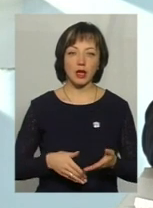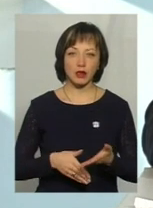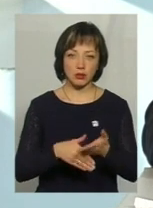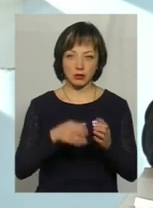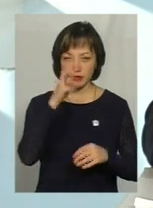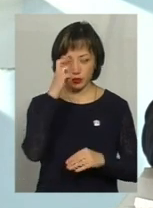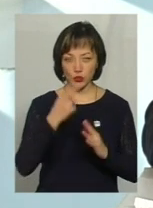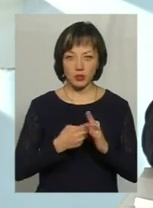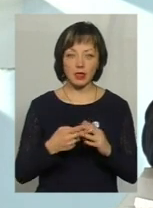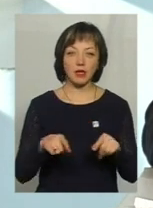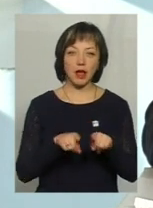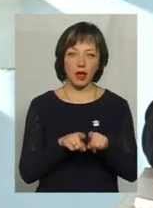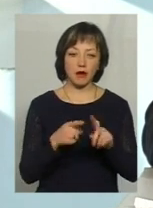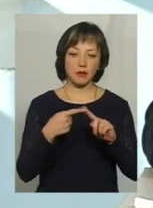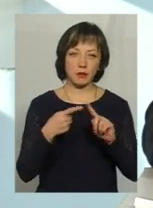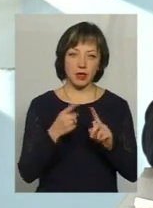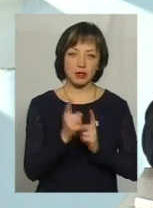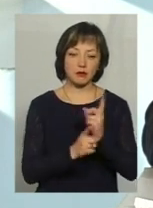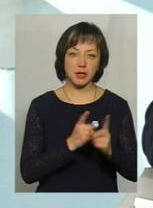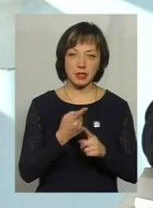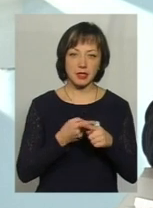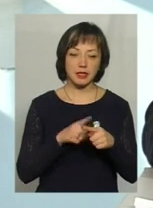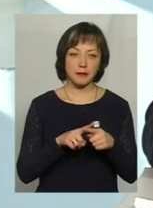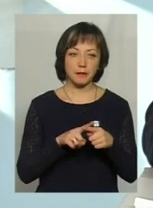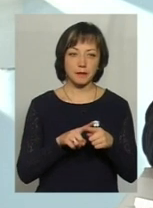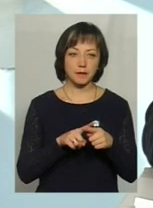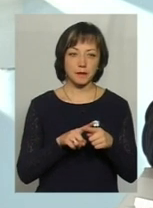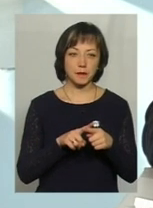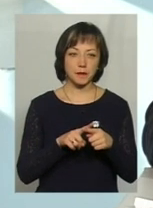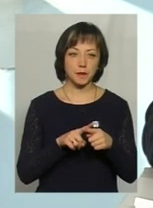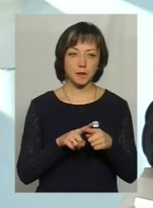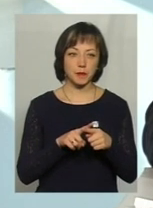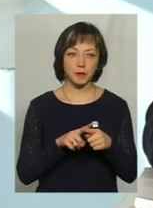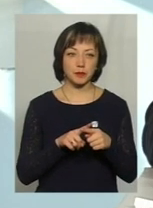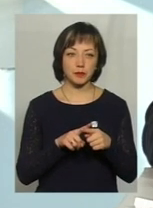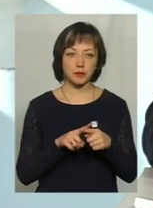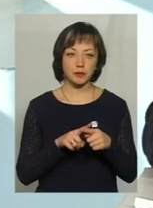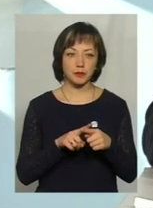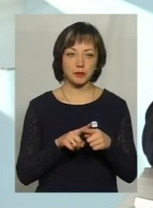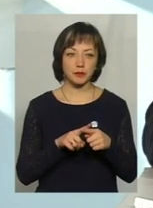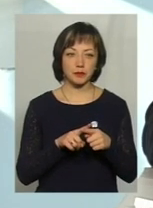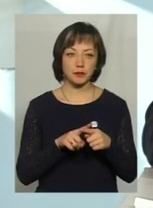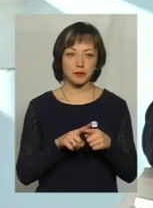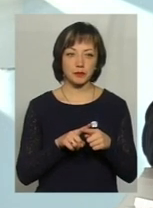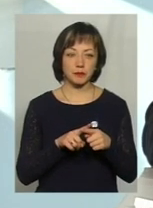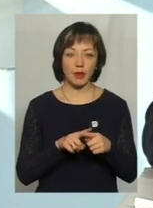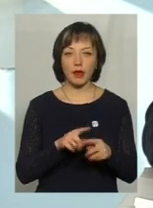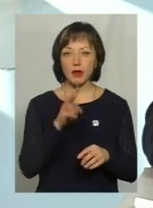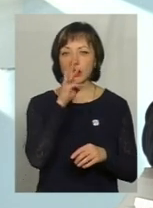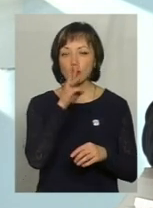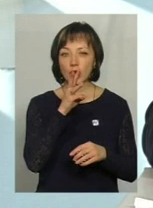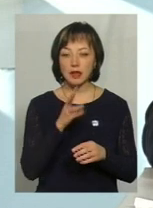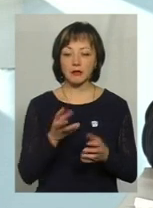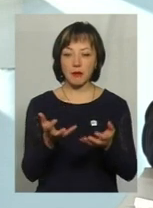такі вносилися зміни, які змінили дохід, який береться для розрахунку